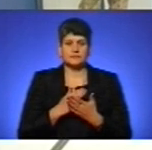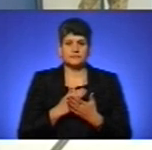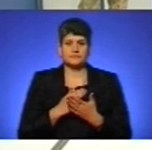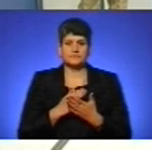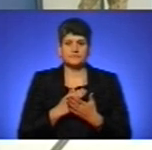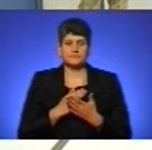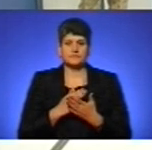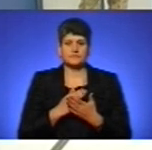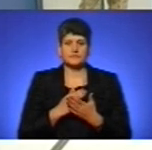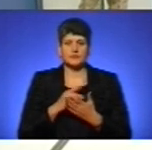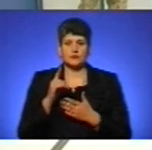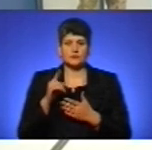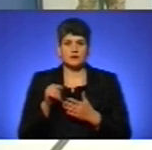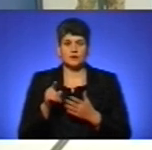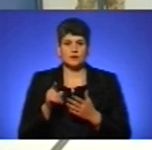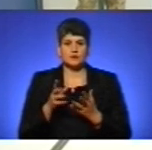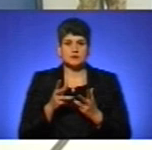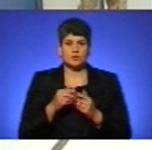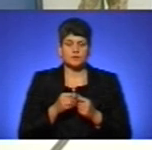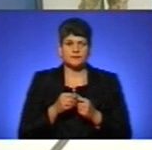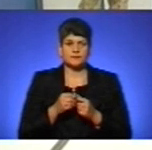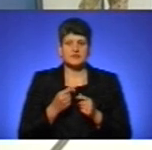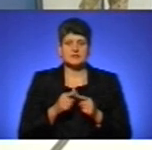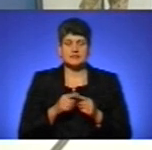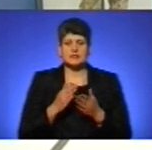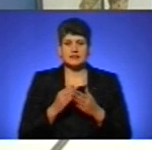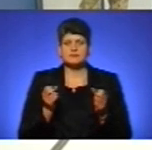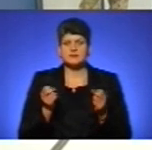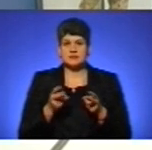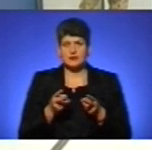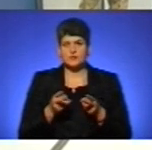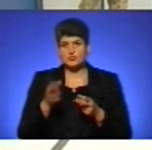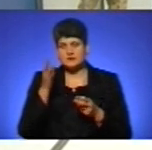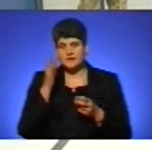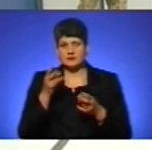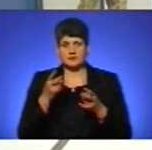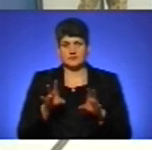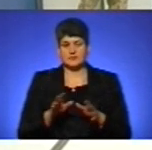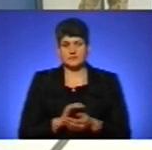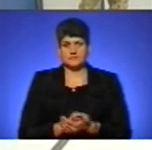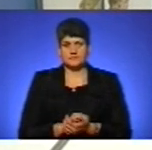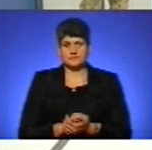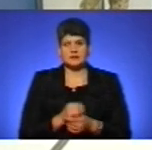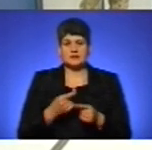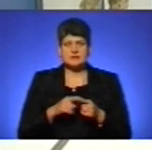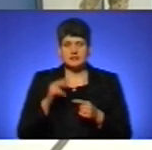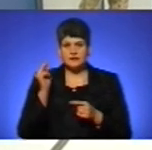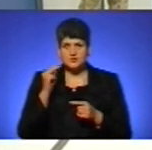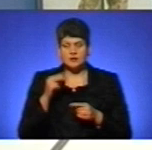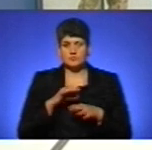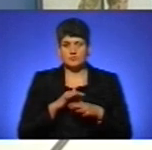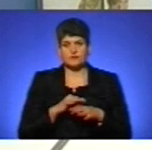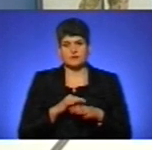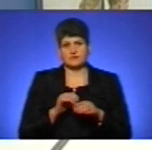номери розрахунки. Ну, для цієї спеціальності, спеціальної освіти ніякої не потрібно. Все навчання проходять в межах